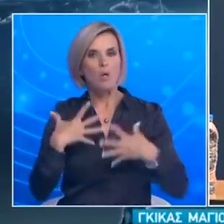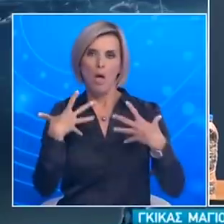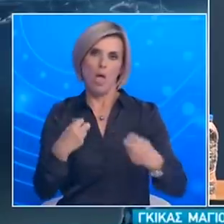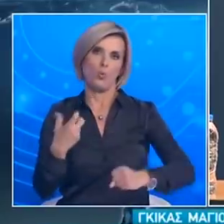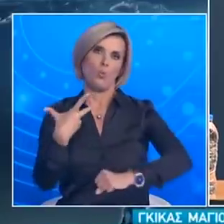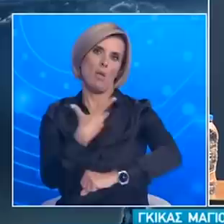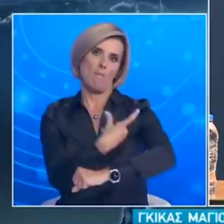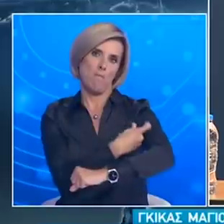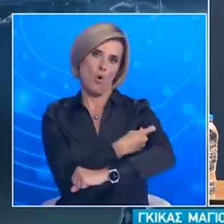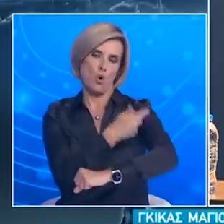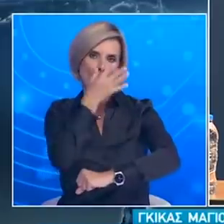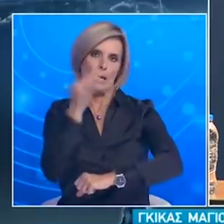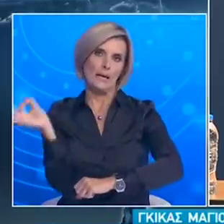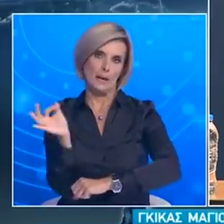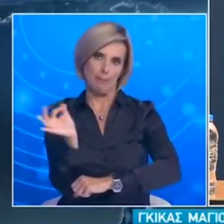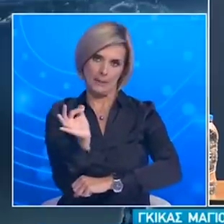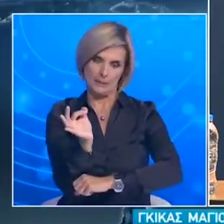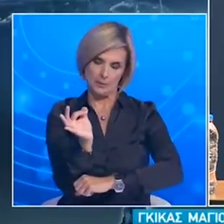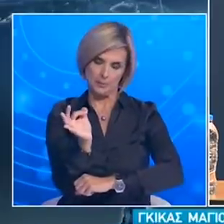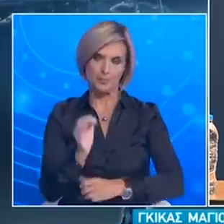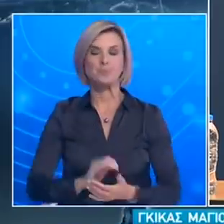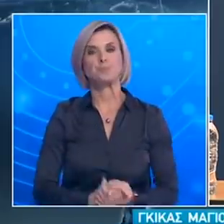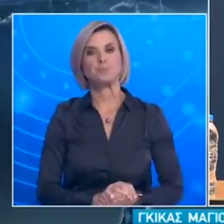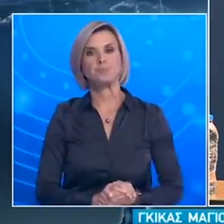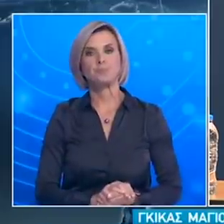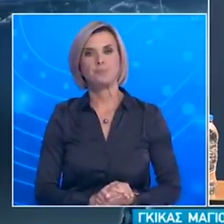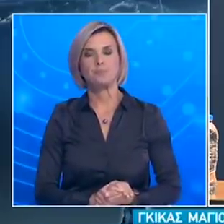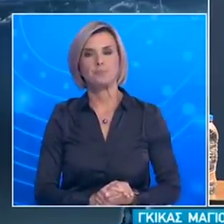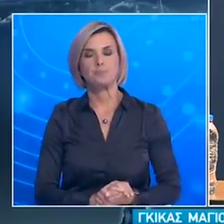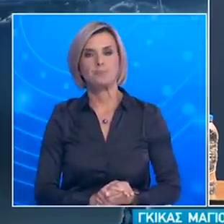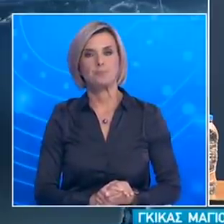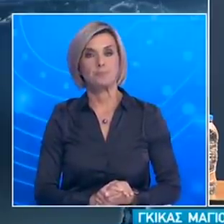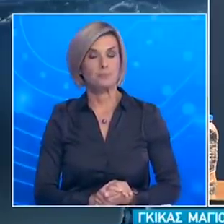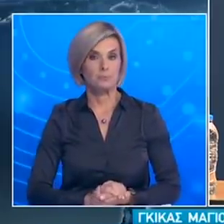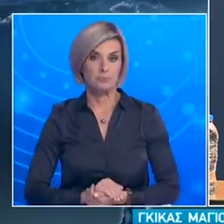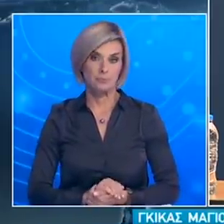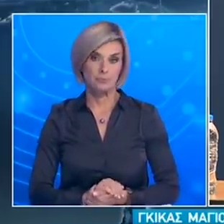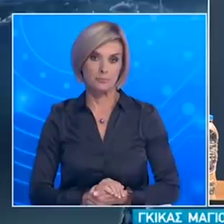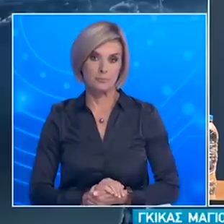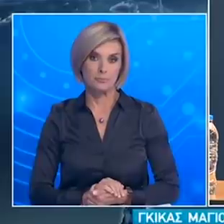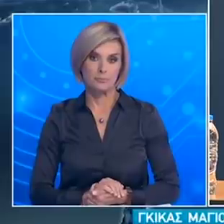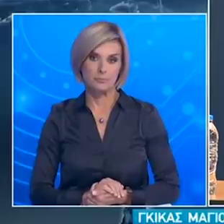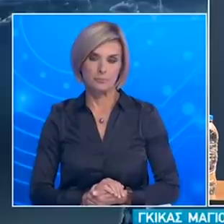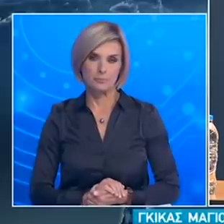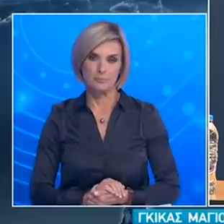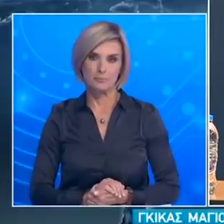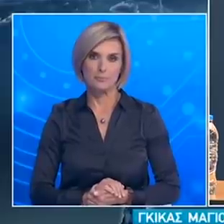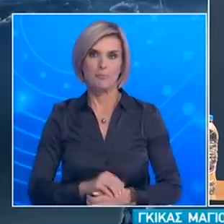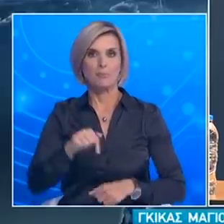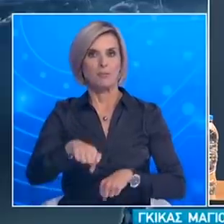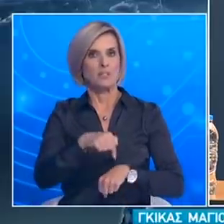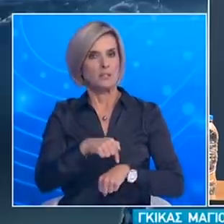εμβόλιο Κατά δεύτερον, λόγω του γεγονότος ότι ήδη έχουμε καταστάση κοινωνικής